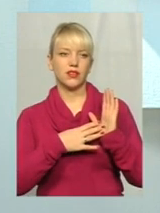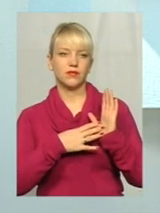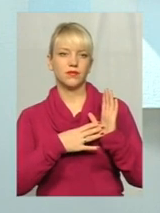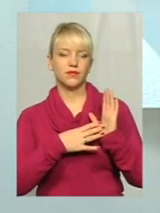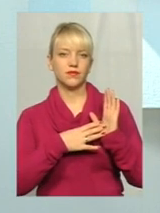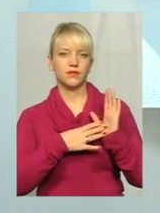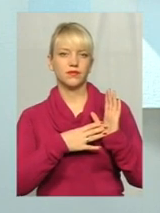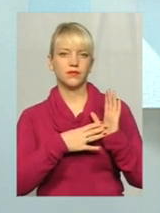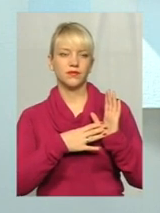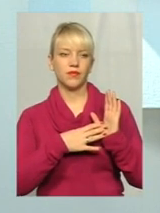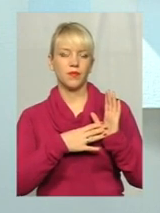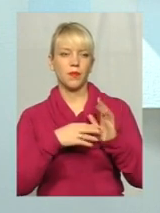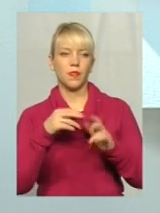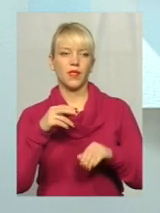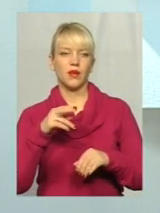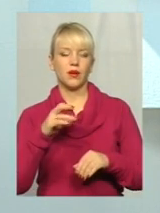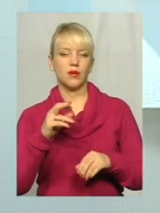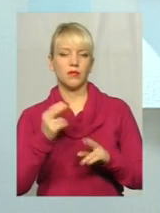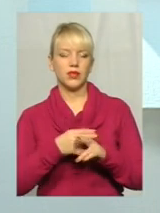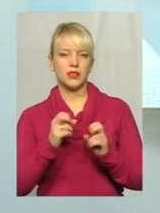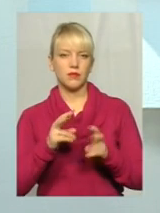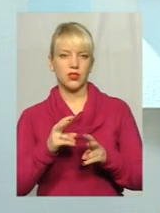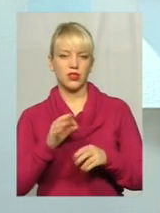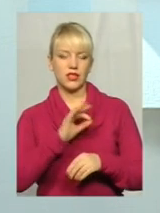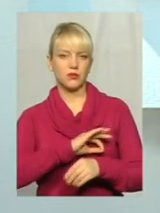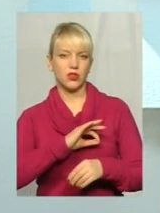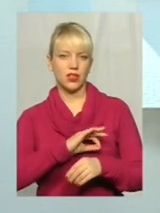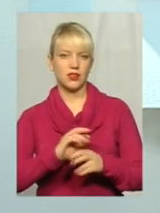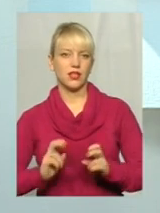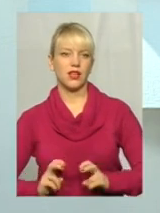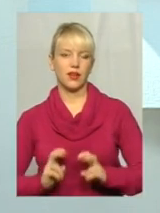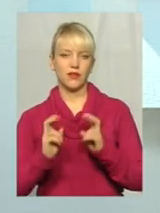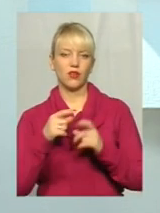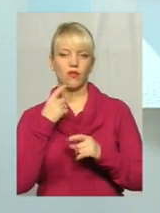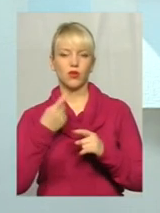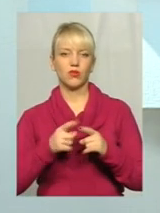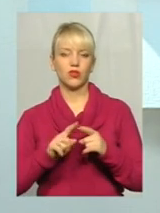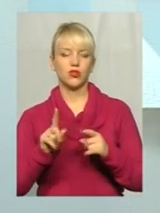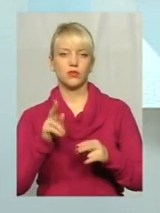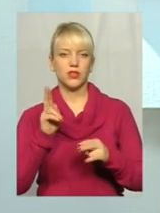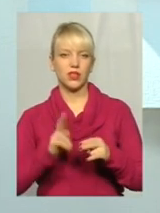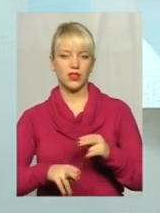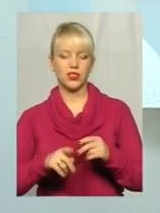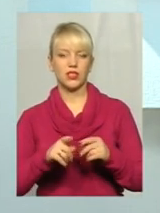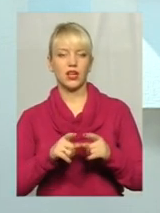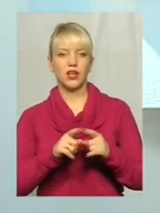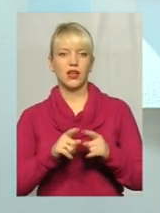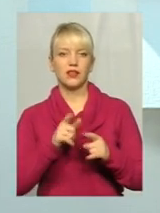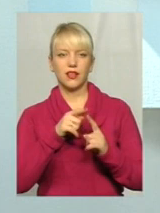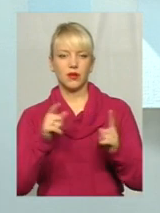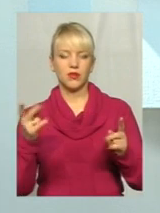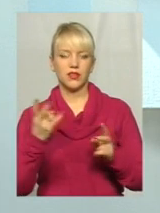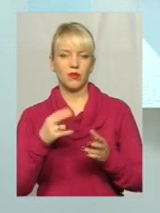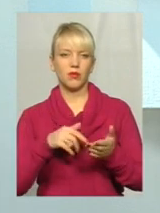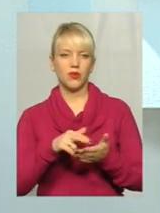Право будови безпечної експлуатації ліфтів говорить про те, що дійсно, при закінченні граничного терміну необхідно пройти позачергове